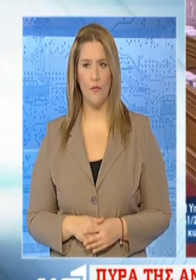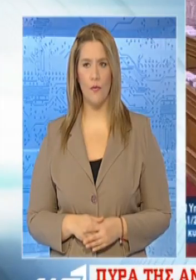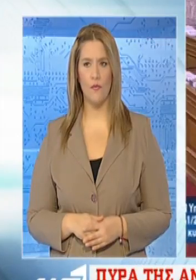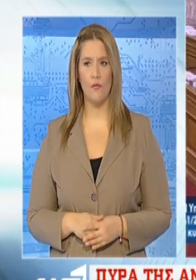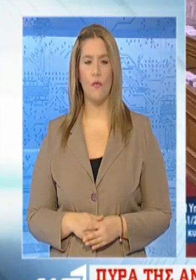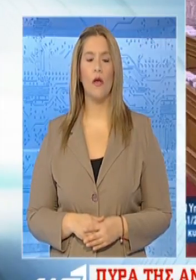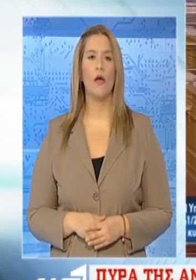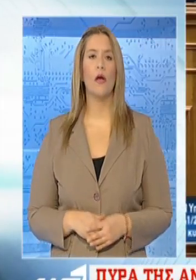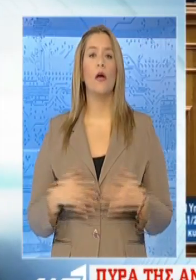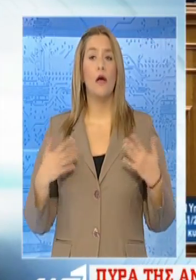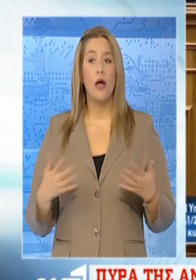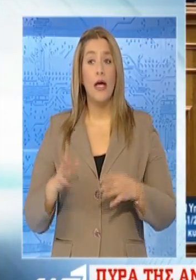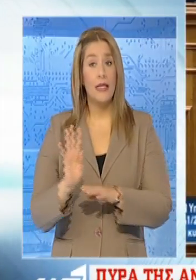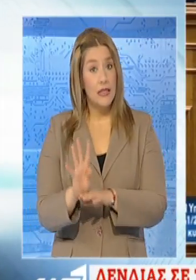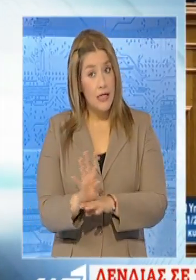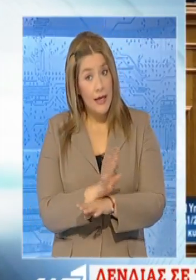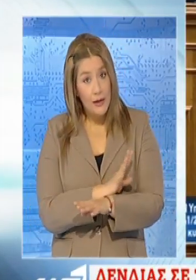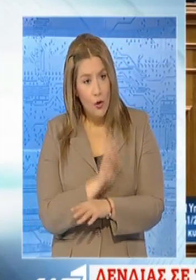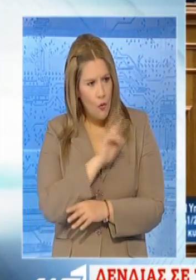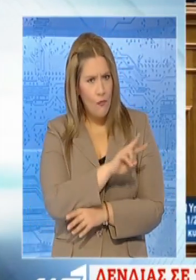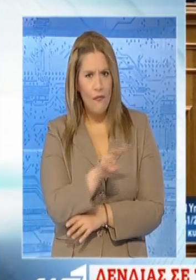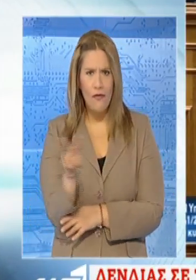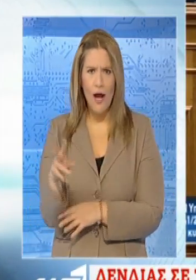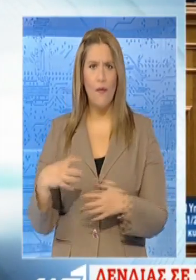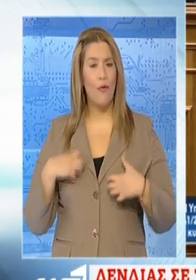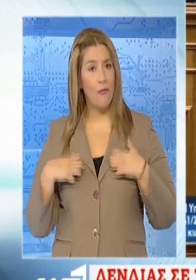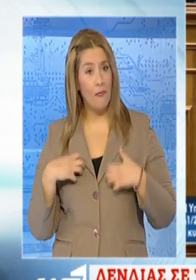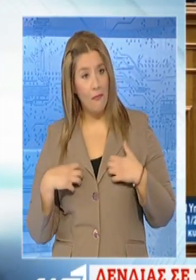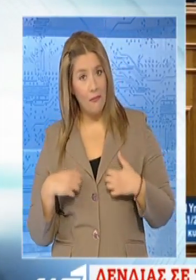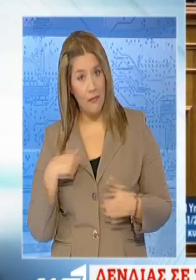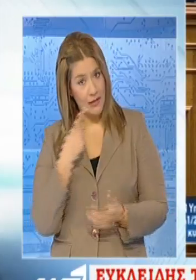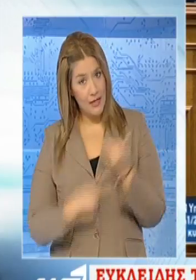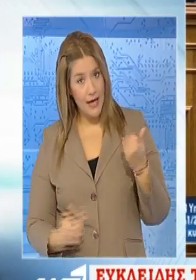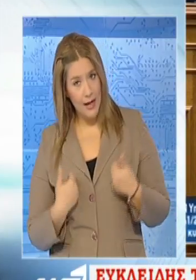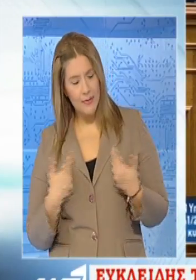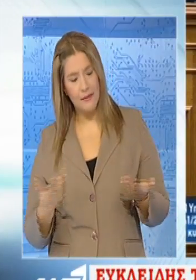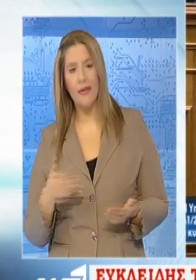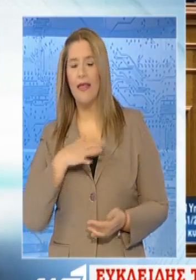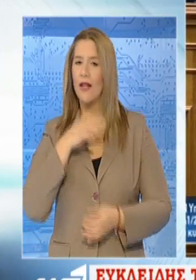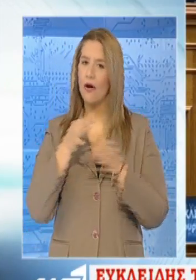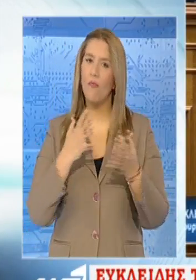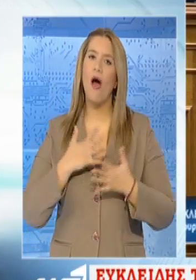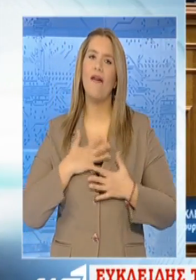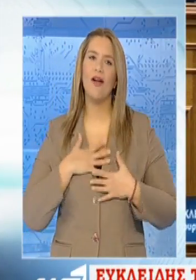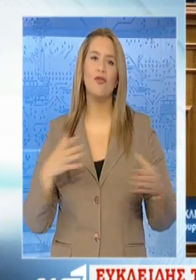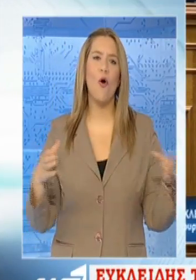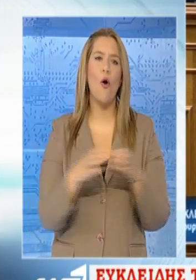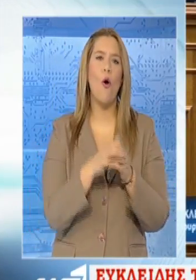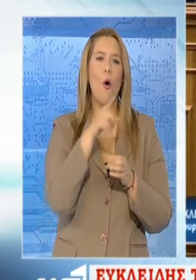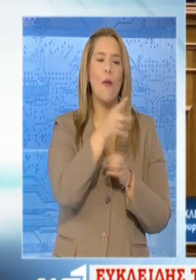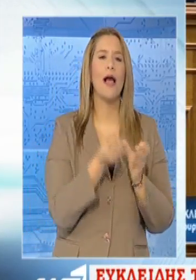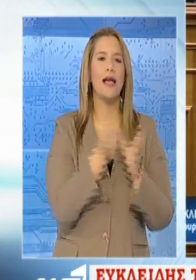Είναι συγκινητικό που όλοι με ανιστείτε και ό,τι σας έλειψα. Θέλω να ευχαριστήσω και τη Νέα Δημοκρατία